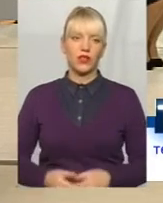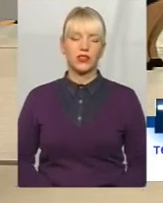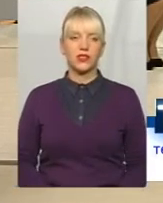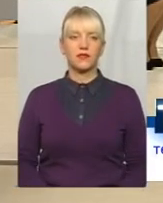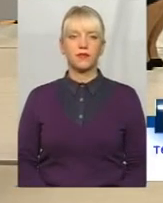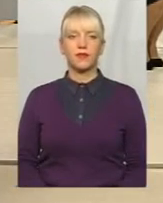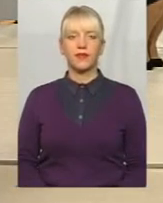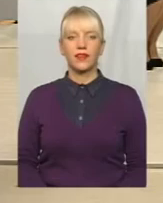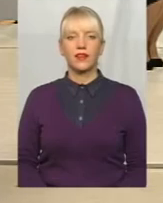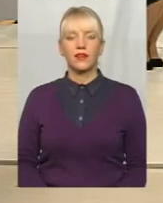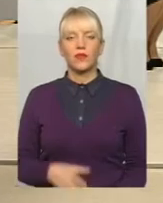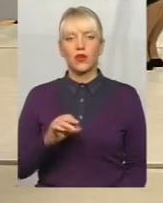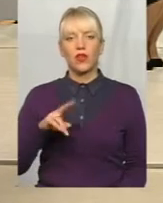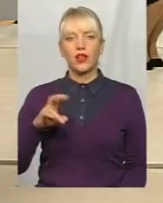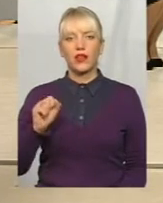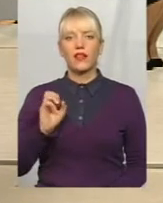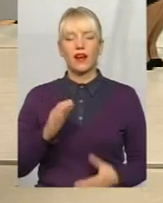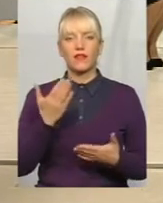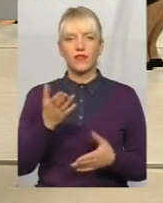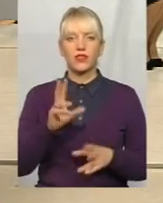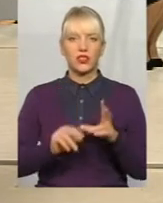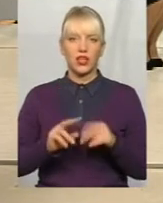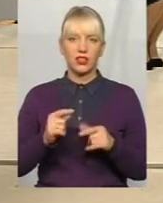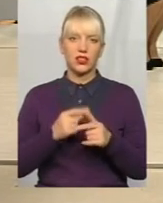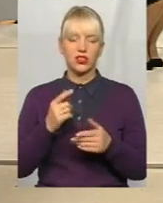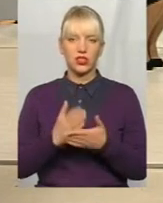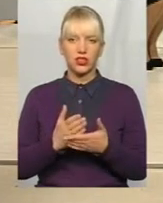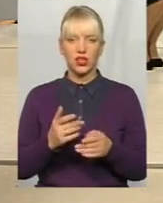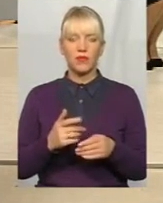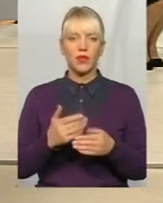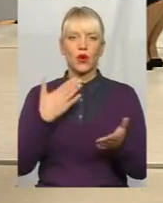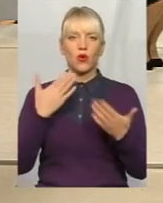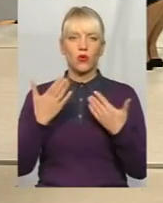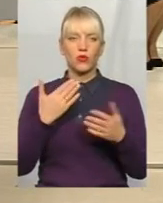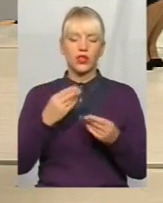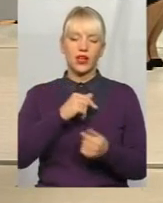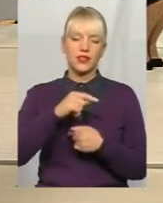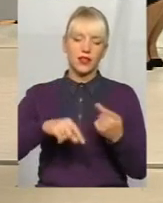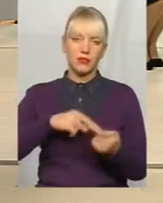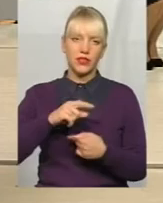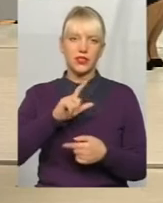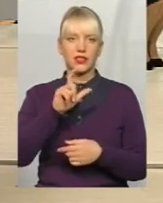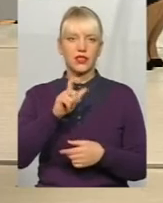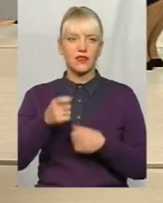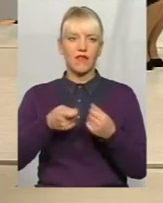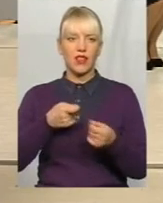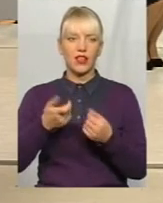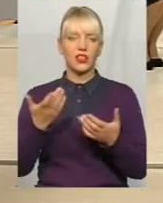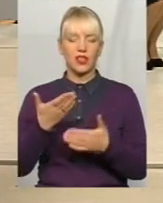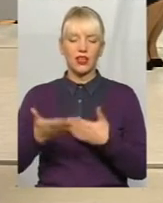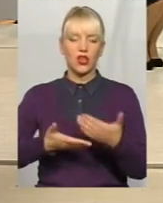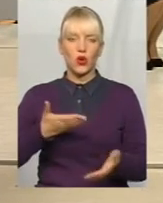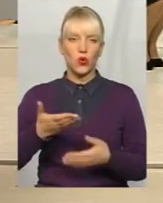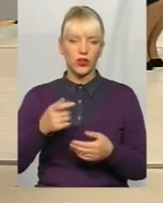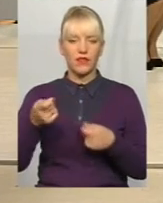Олена, скажіть, як ви вважаєте, чи є комунікація, все ж таки, бізнесу з владою? І які кроки влада б